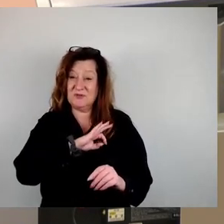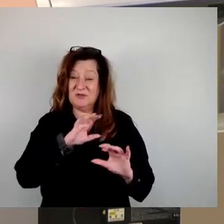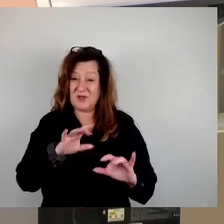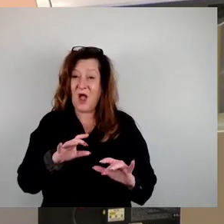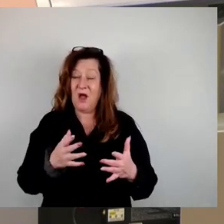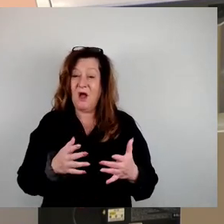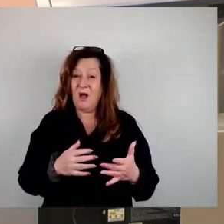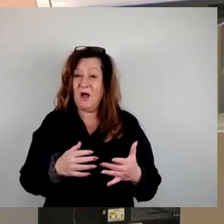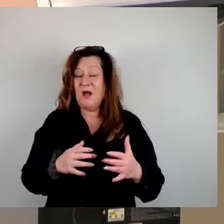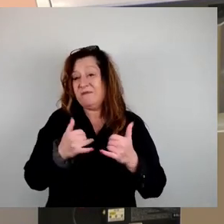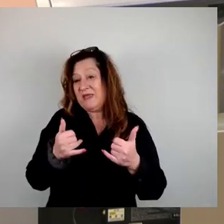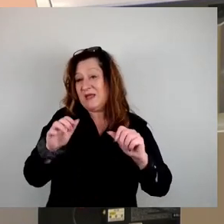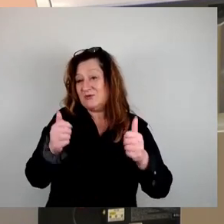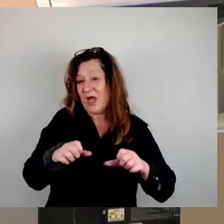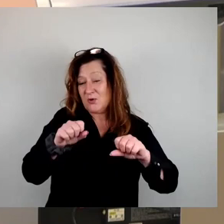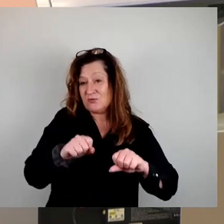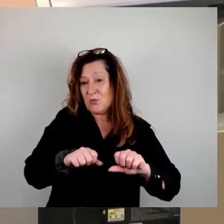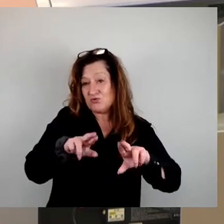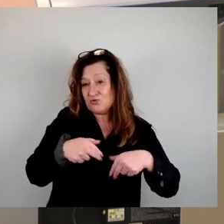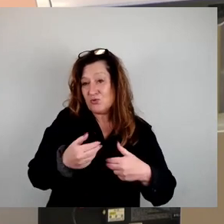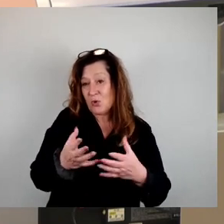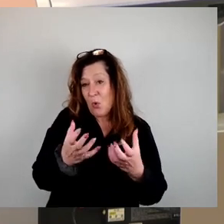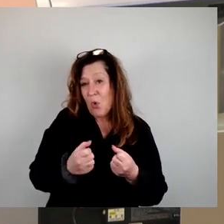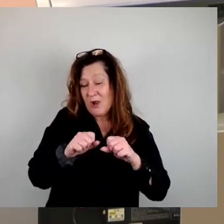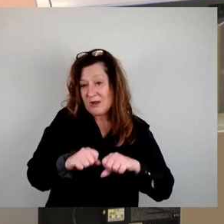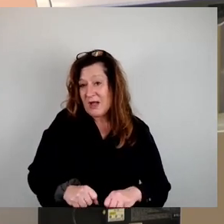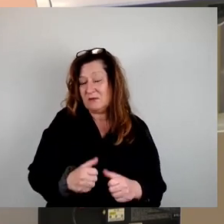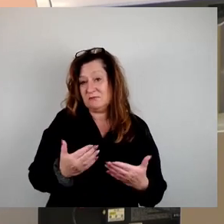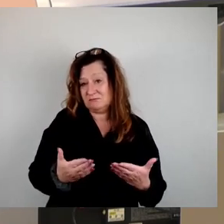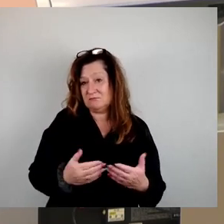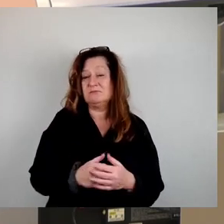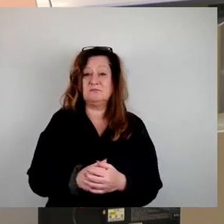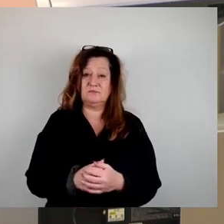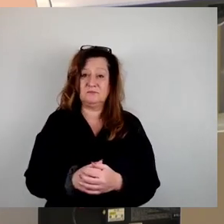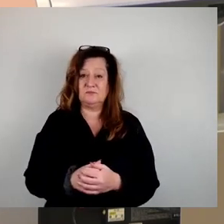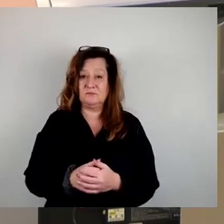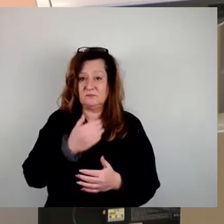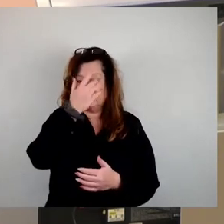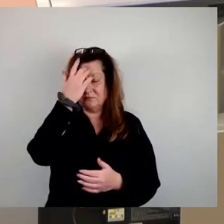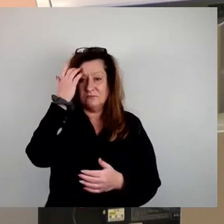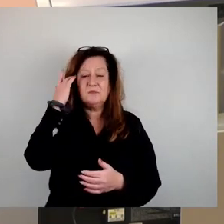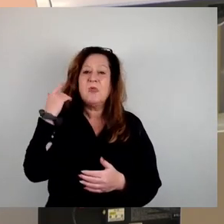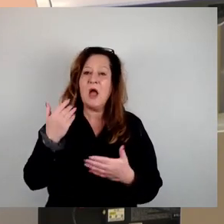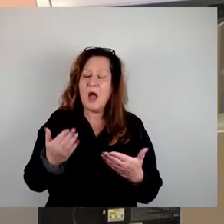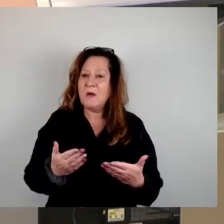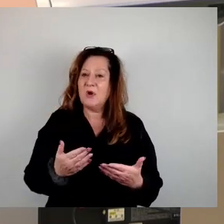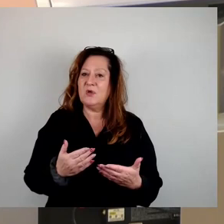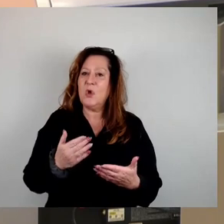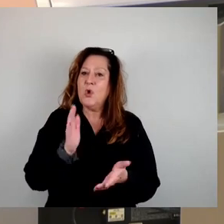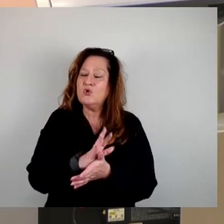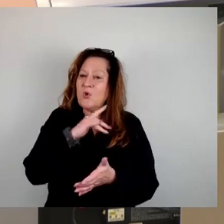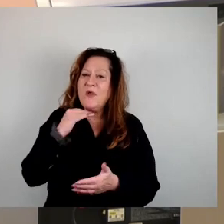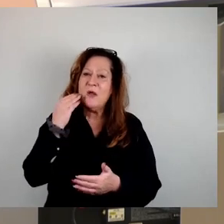Gestaltungsmöglichkeiten am Wohnungsmarkt zurückzuholen. Das hatten wir gerade auch schon gehört. Doch anstatt so viele Wohnungen wie möglich zu sichern,